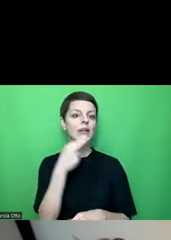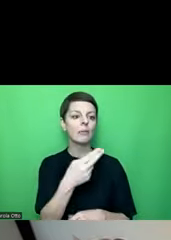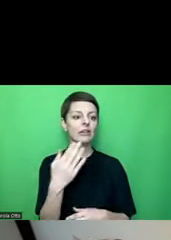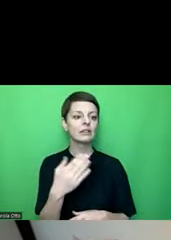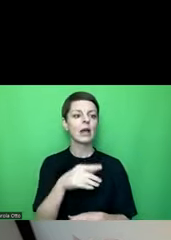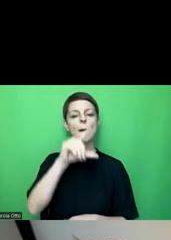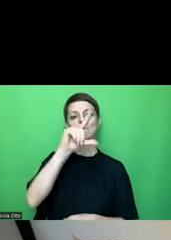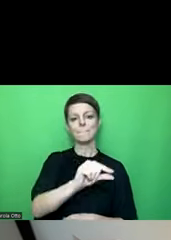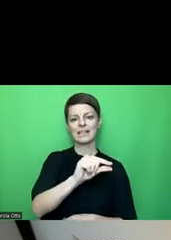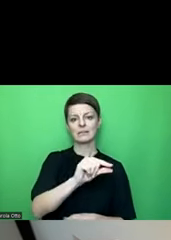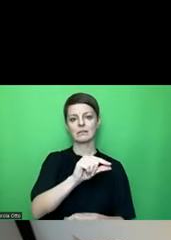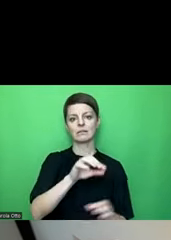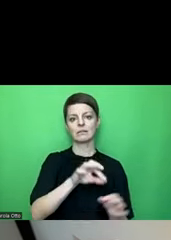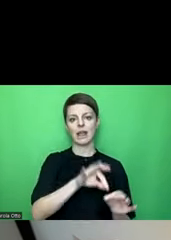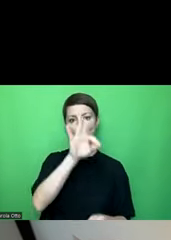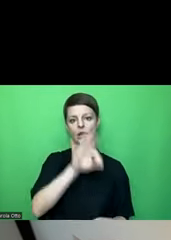-Temperaturen.